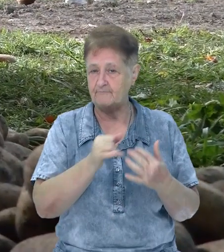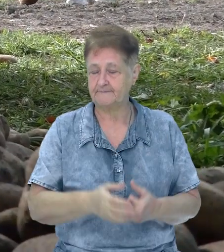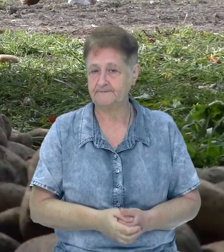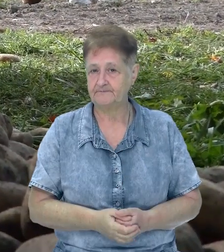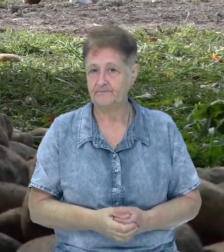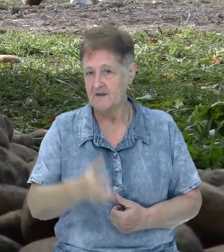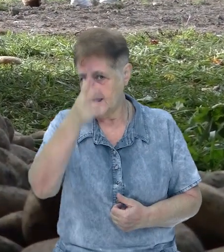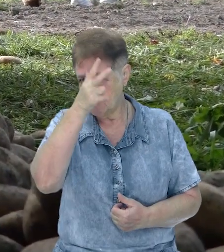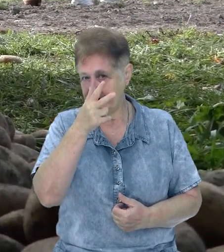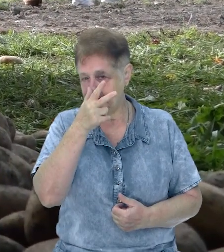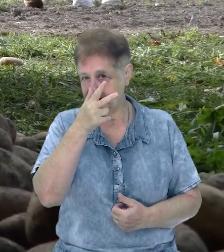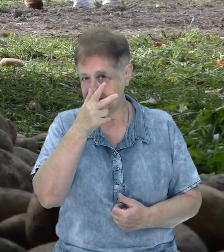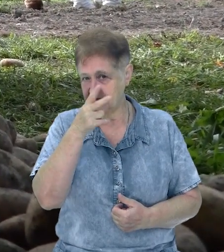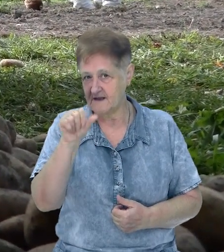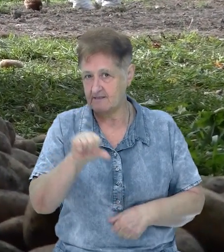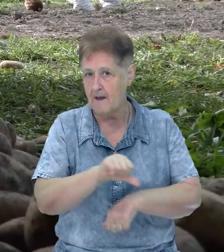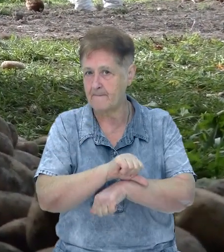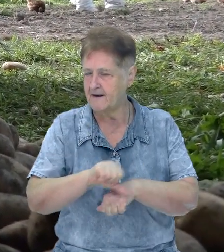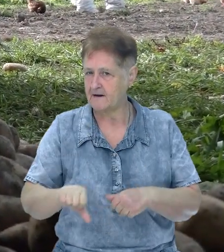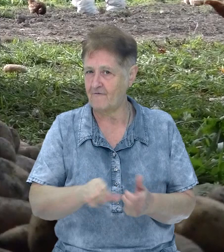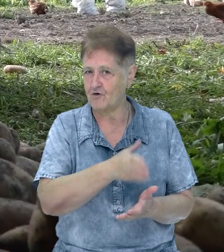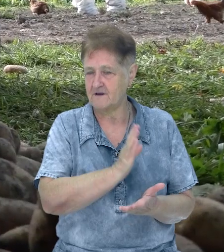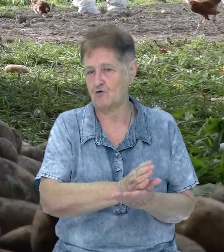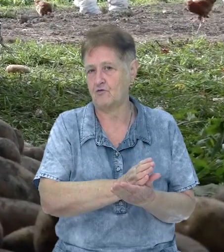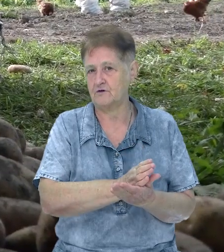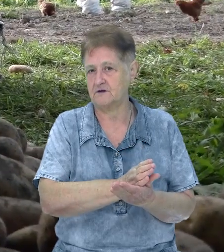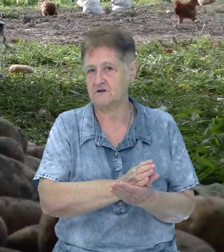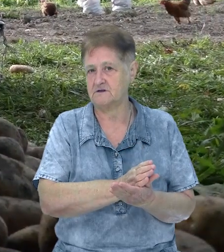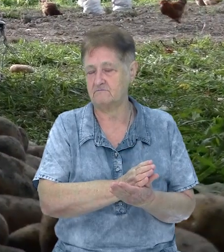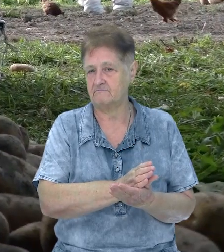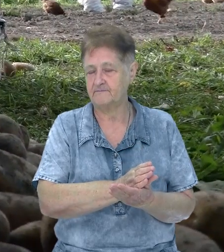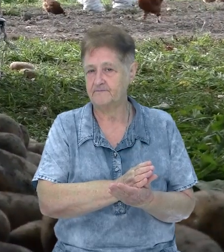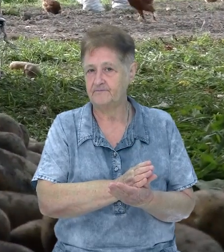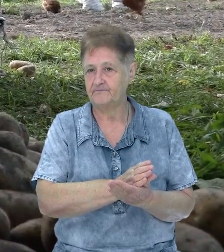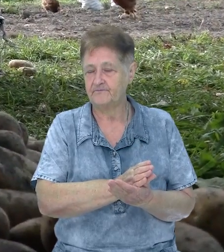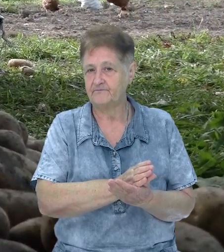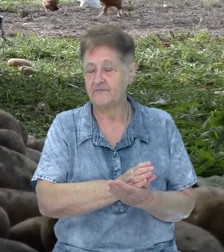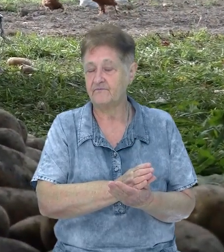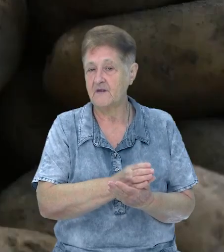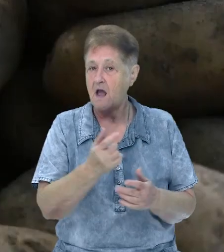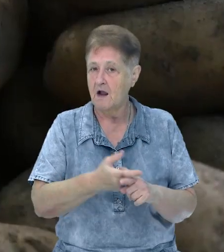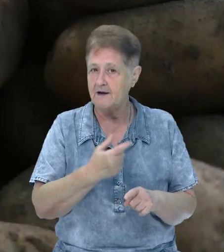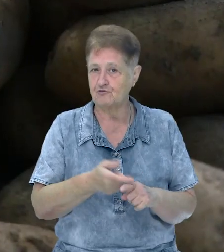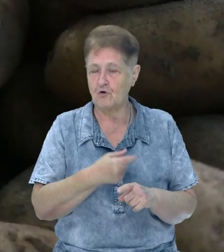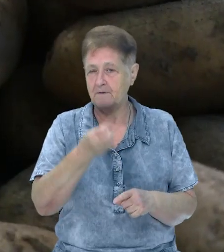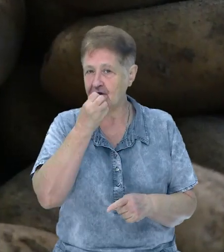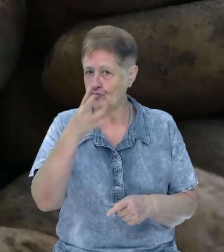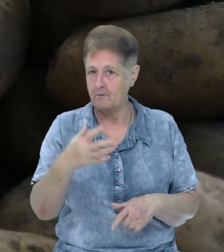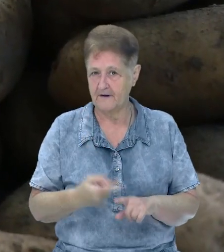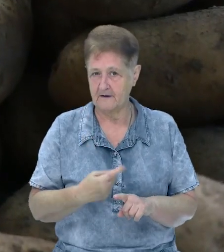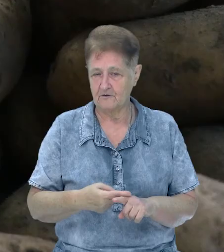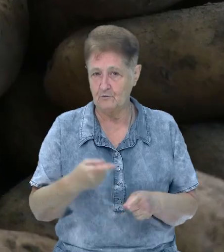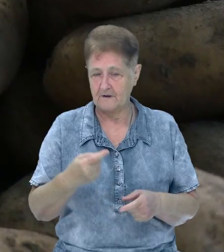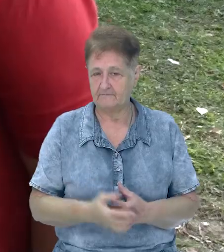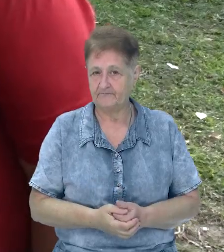Три місяці на передовій не відводять. Не на передбіг. Картопля цьогоріч вродила добре, каже